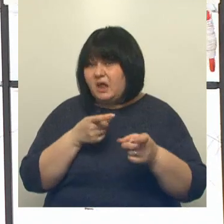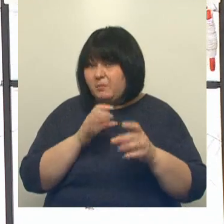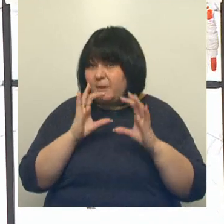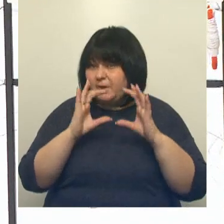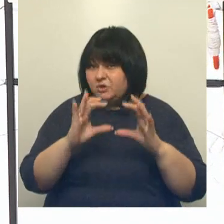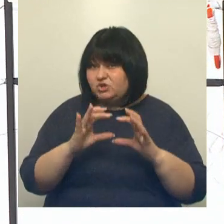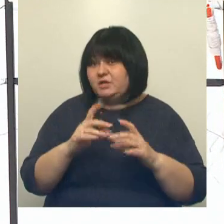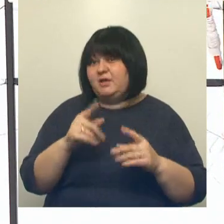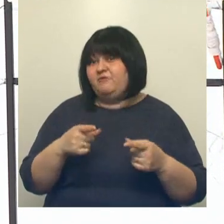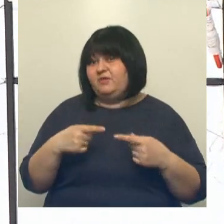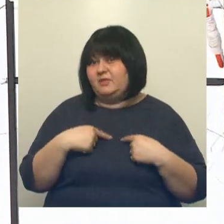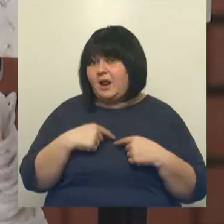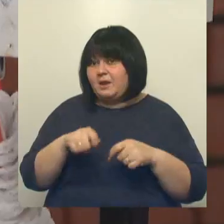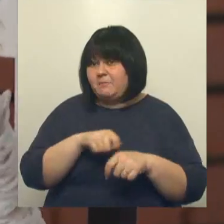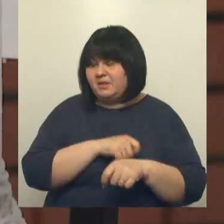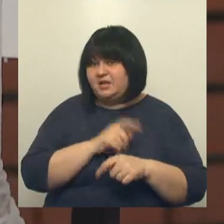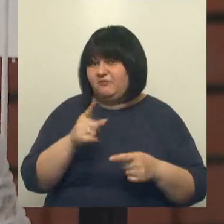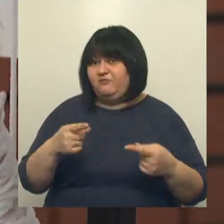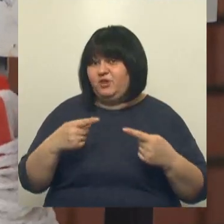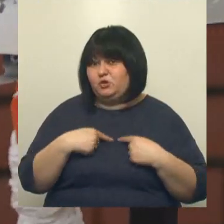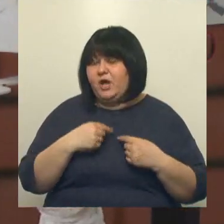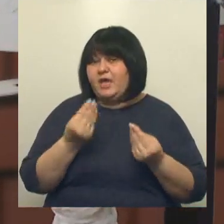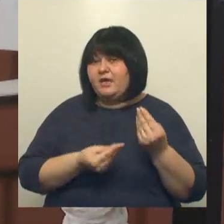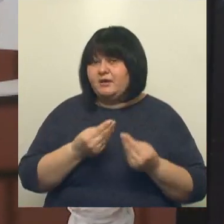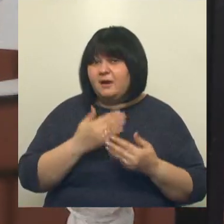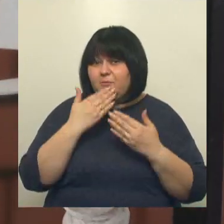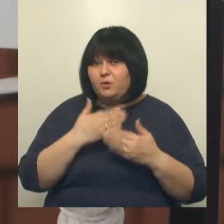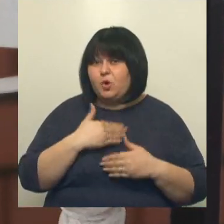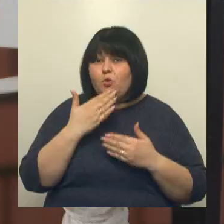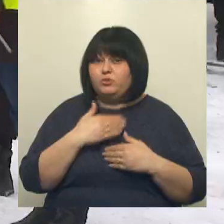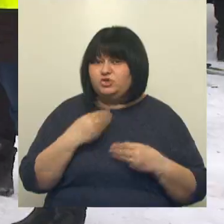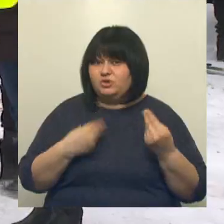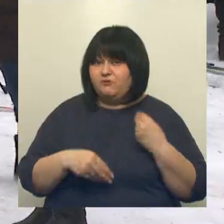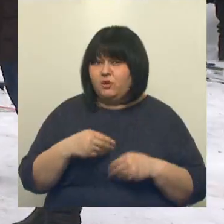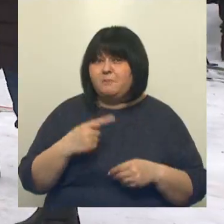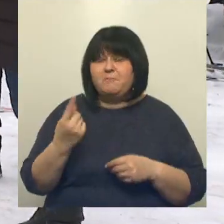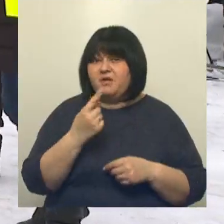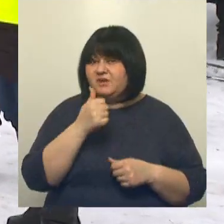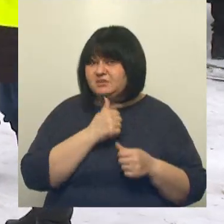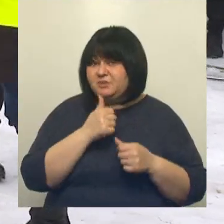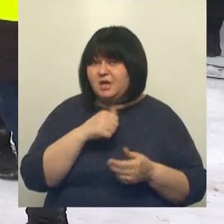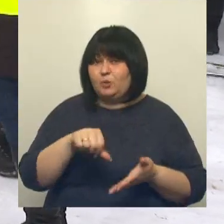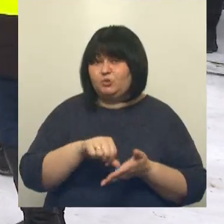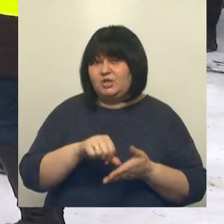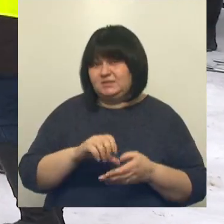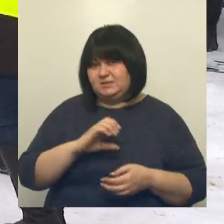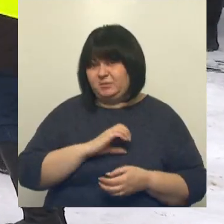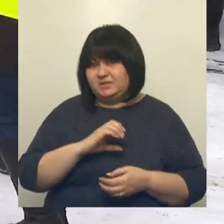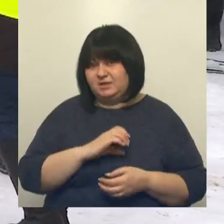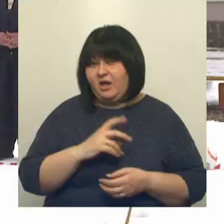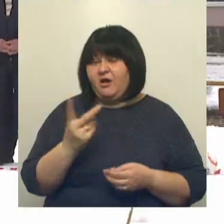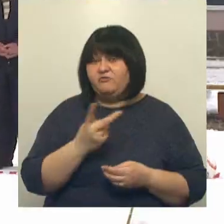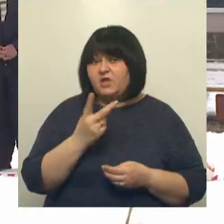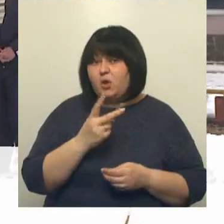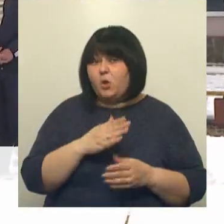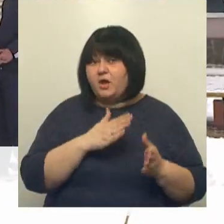финальные метры к финишу. Игра, так полюбившись российскому зрителю в любительской форме – первое испытание для участников спартакиады. Второй этап